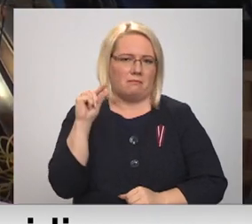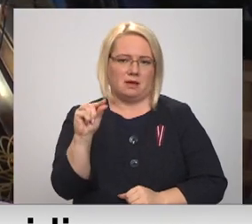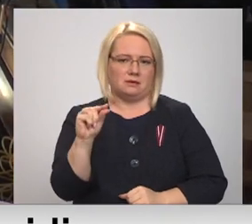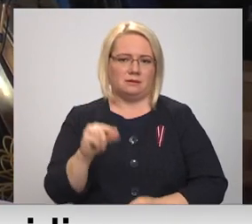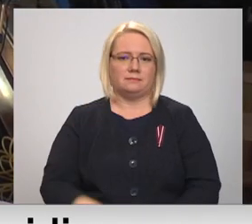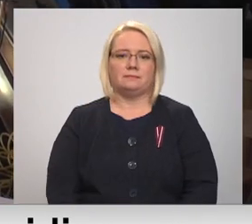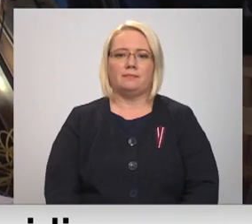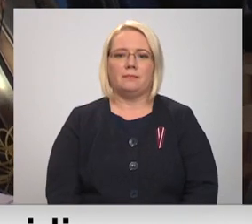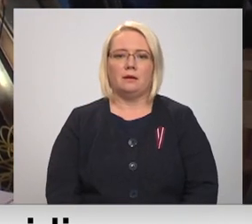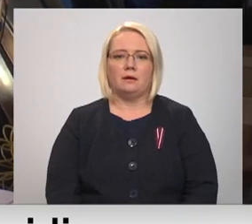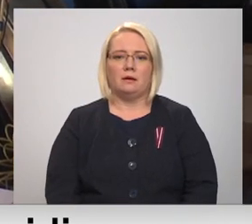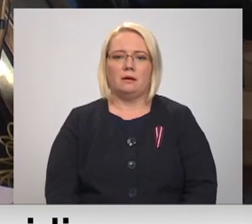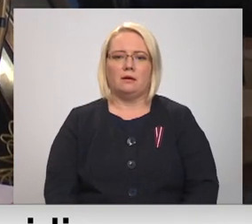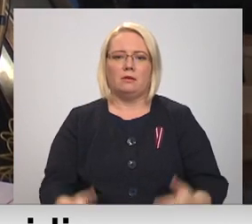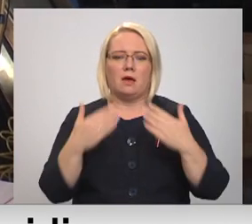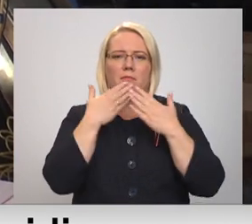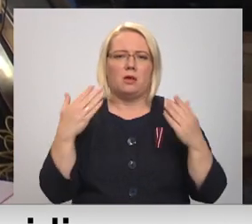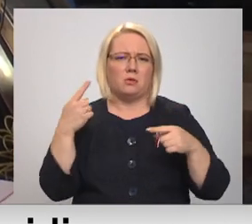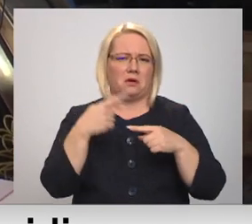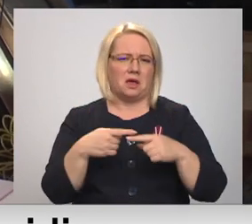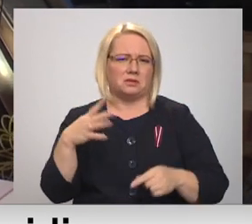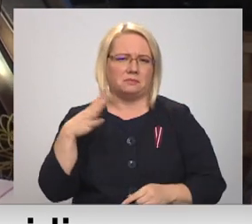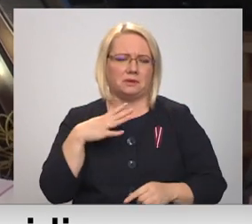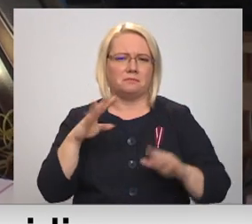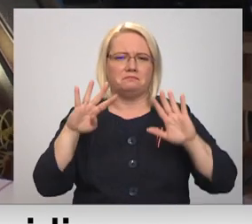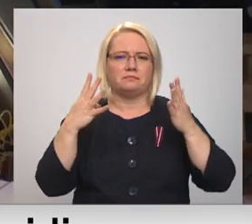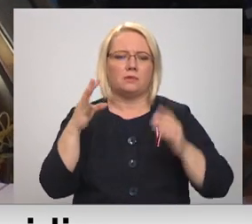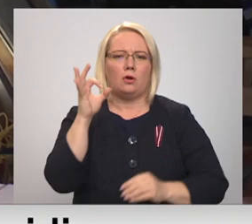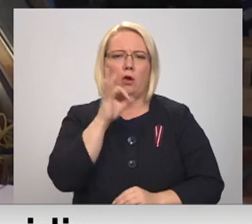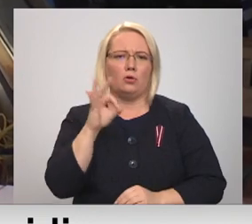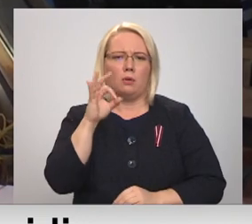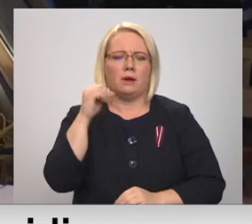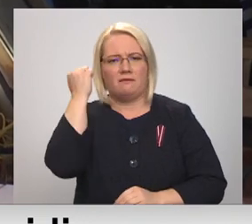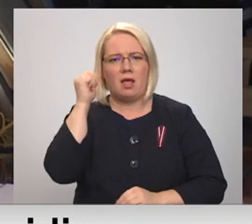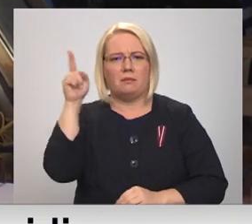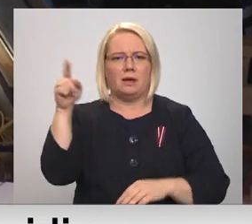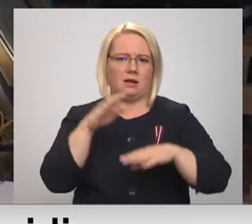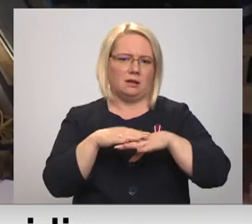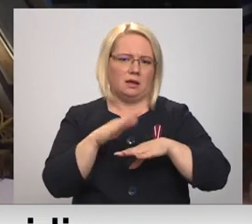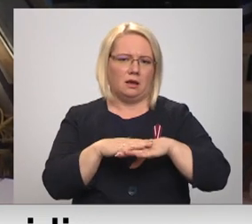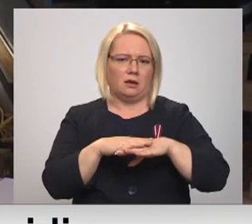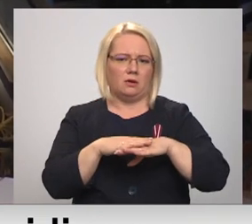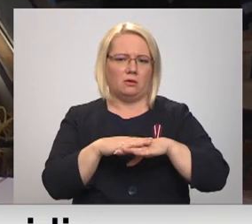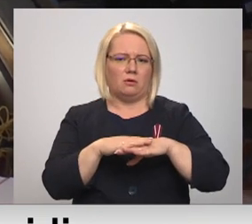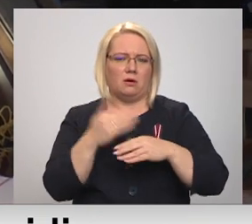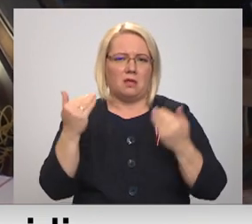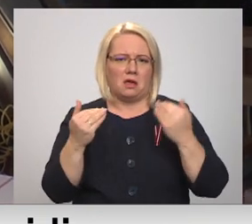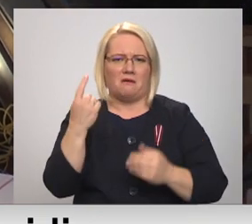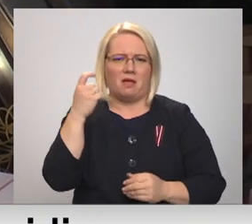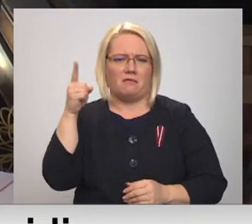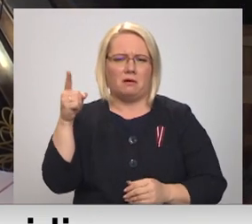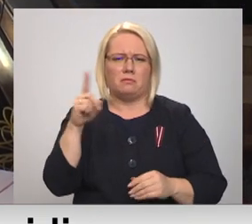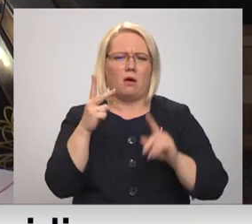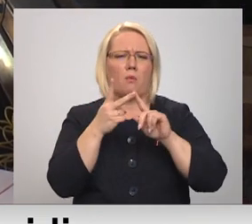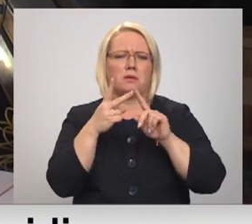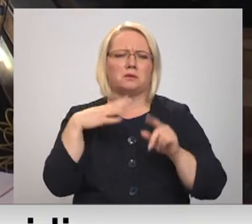Pēdējā reiz bija 9. oktobrī, vēlmērstīgi. Un salākām vienīgais šogad bija vēl kaut Vēl